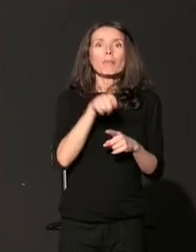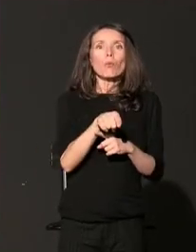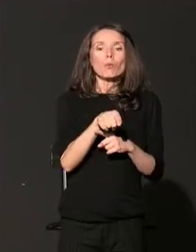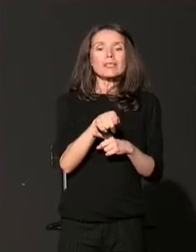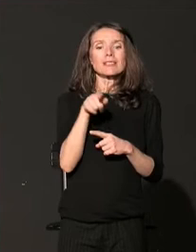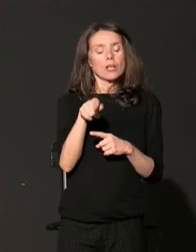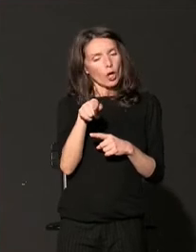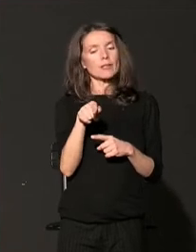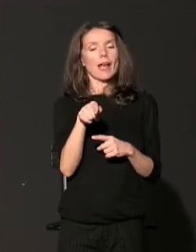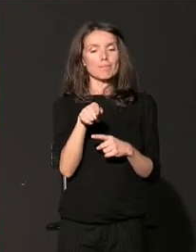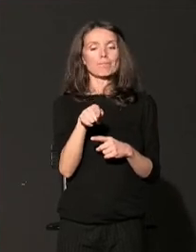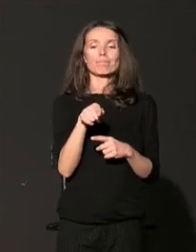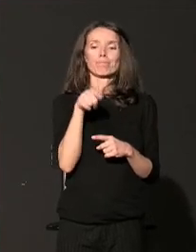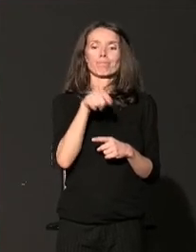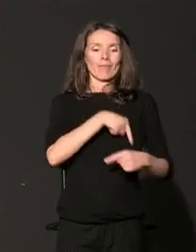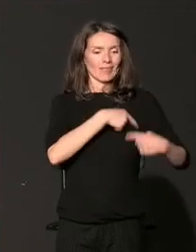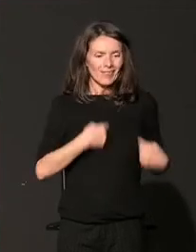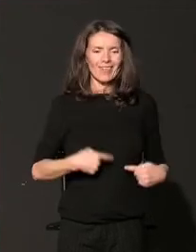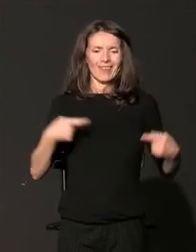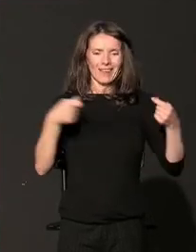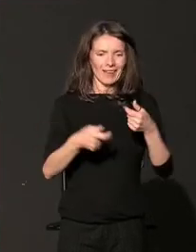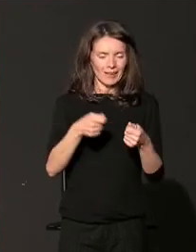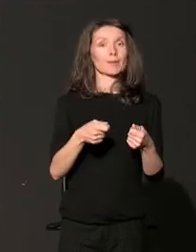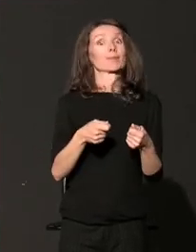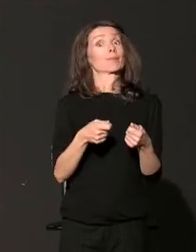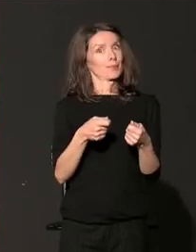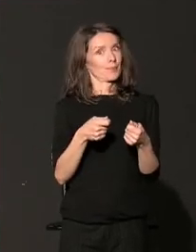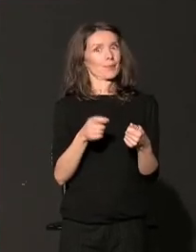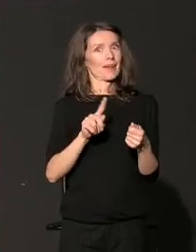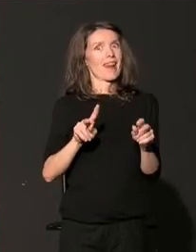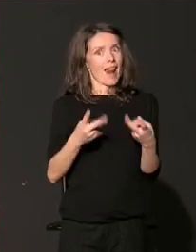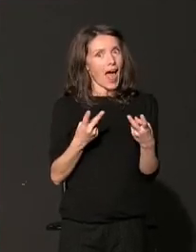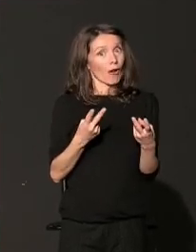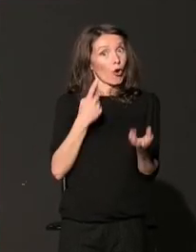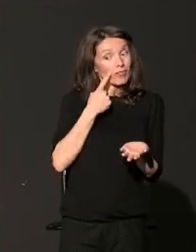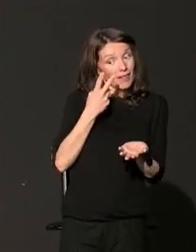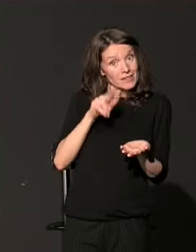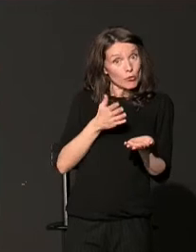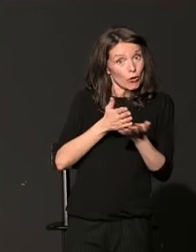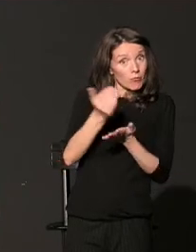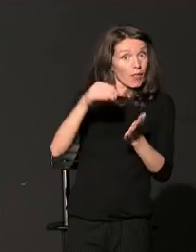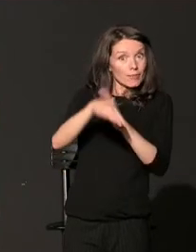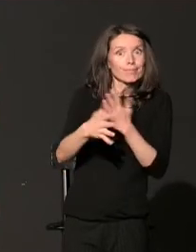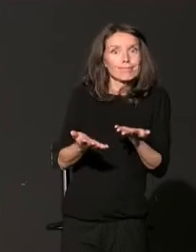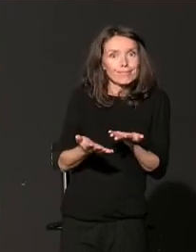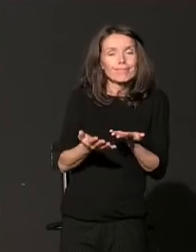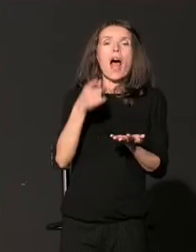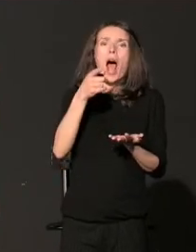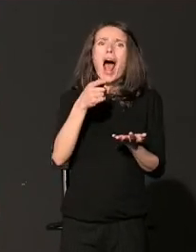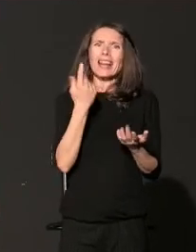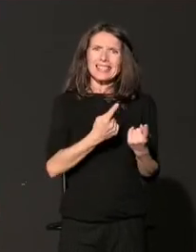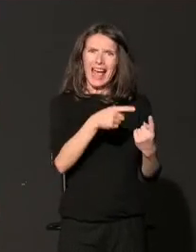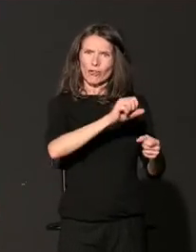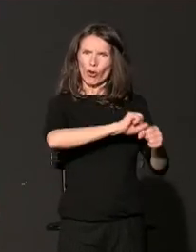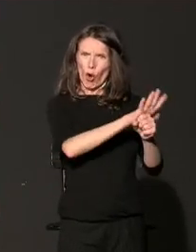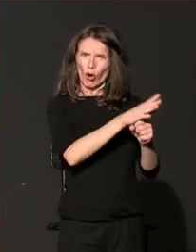ulaganje uopšte dobro pred veliki test. Međutim, pandemija je jasno pokazala da ljudima ne nedostaje solidarnosti